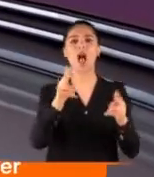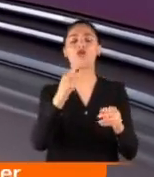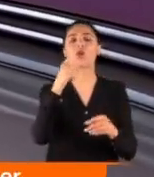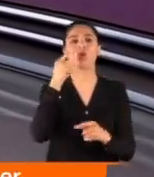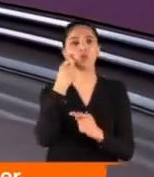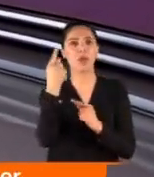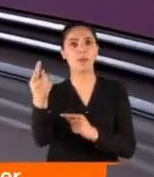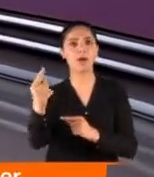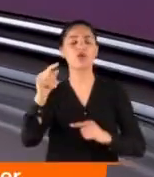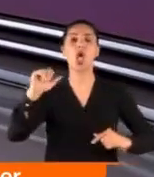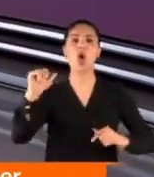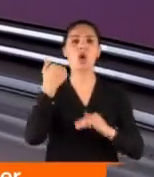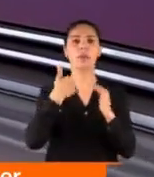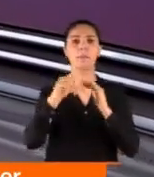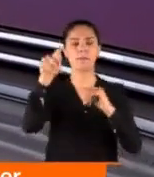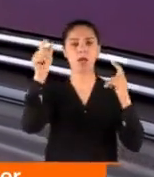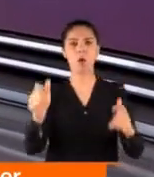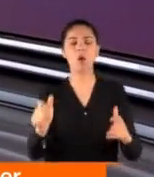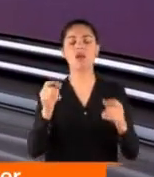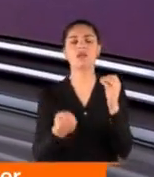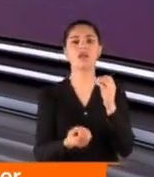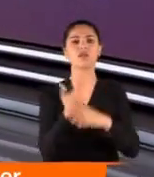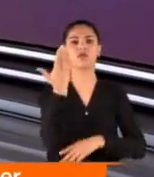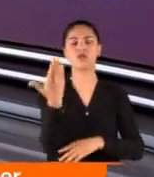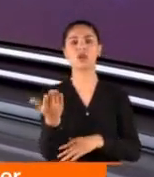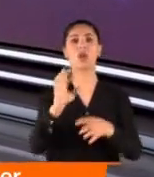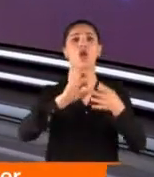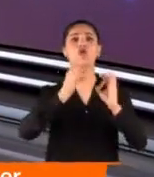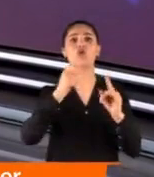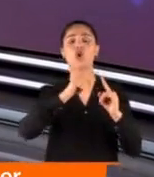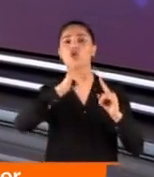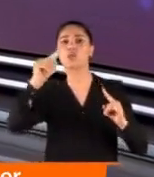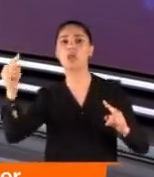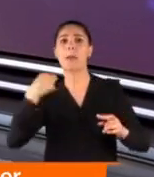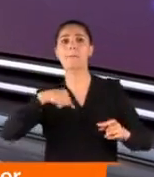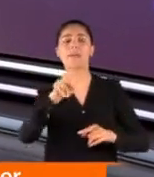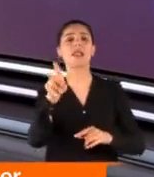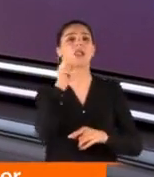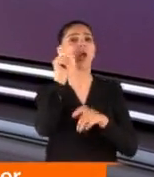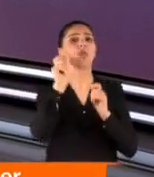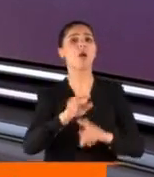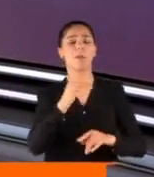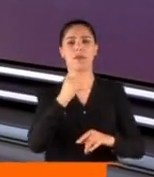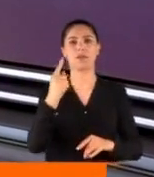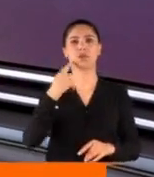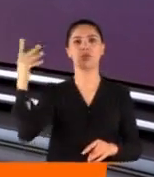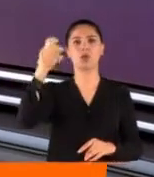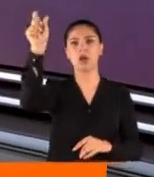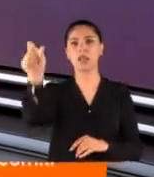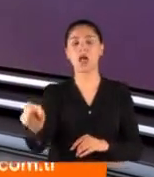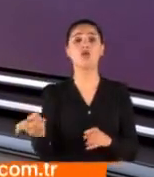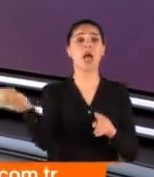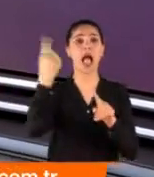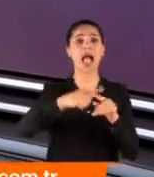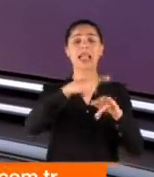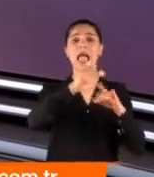asıl ve en çarpıcı mesajlar oradan çıktı manşetlere. Çözüm sürecini biz sonlandırmadık dedi Erdoğan. Devamında ise EDP